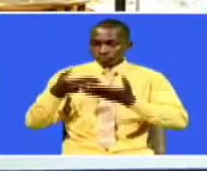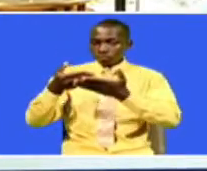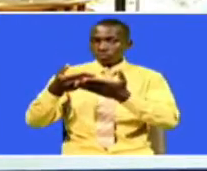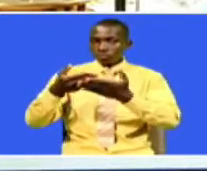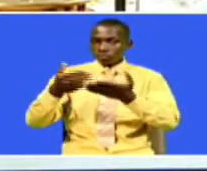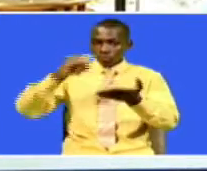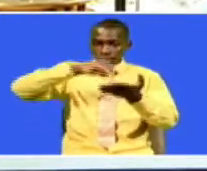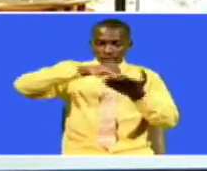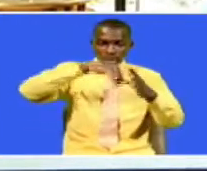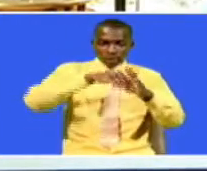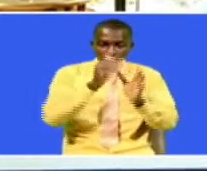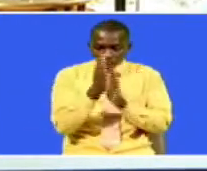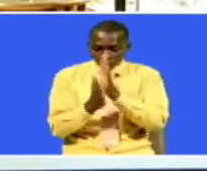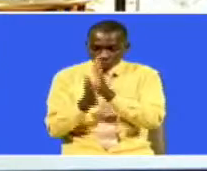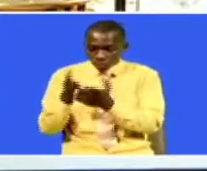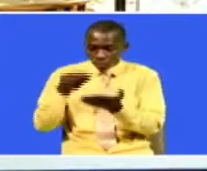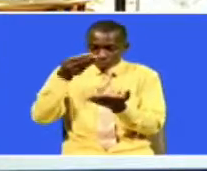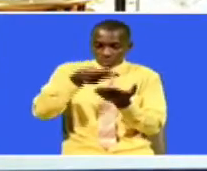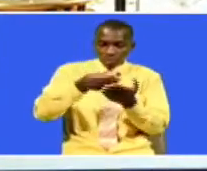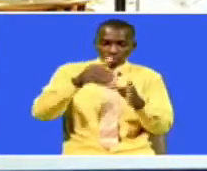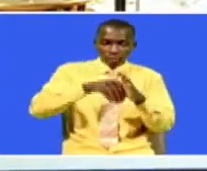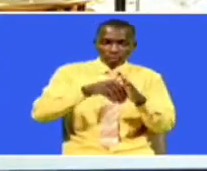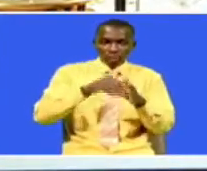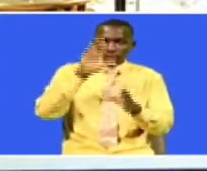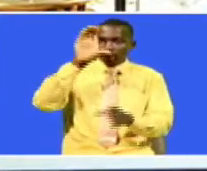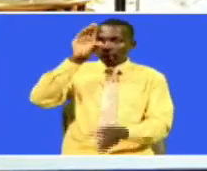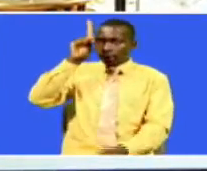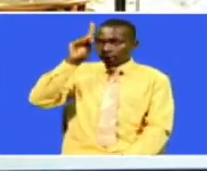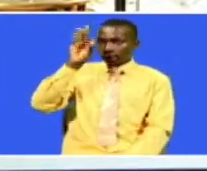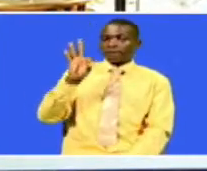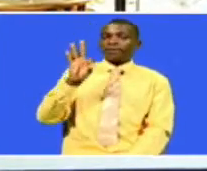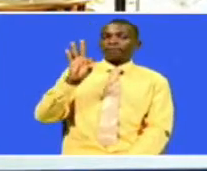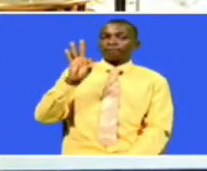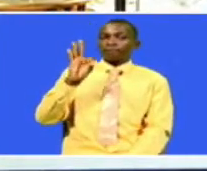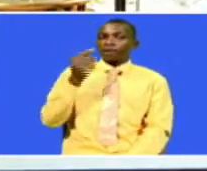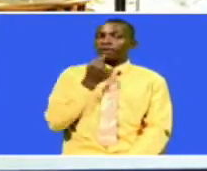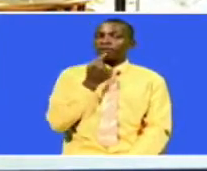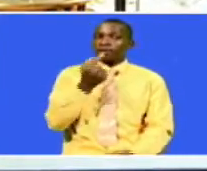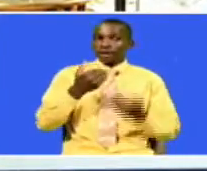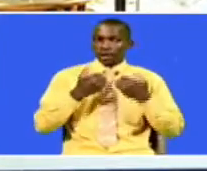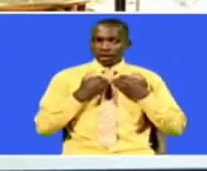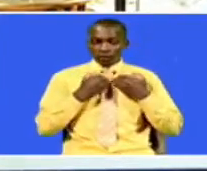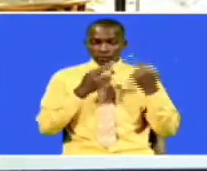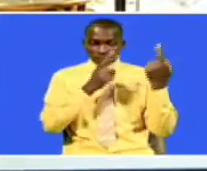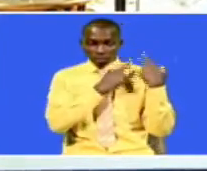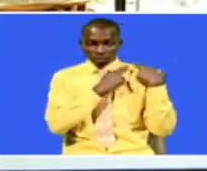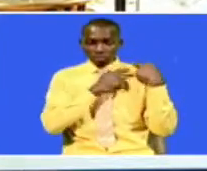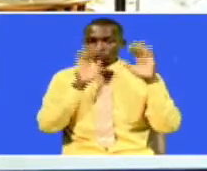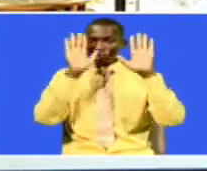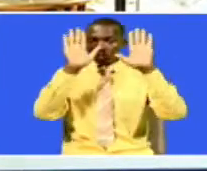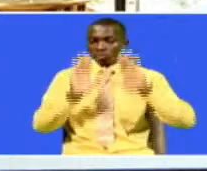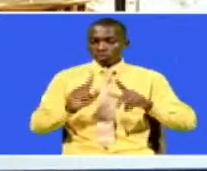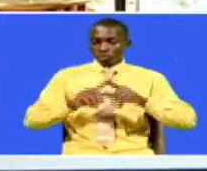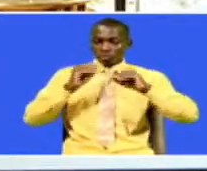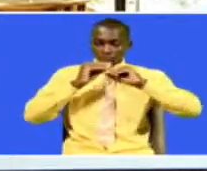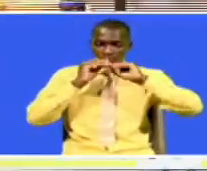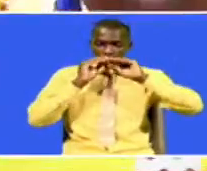kwenye mipango ya feather za maini obunge yani CDF. Hakisema wanajukumu muhimu la kuhubiri amani.